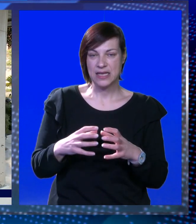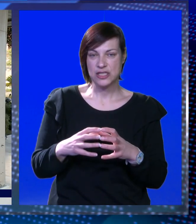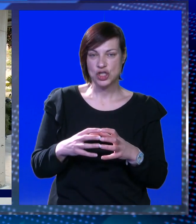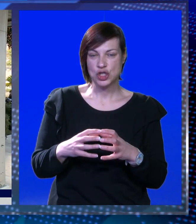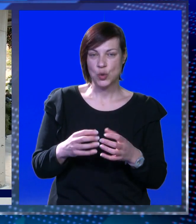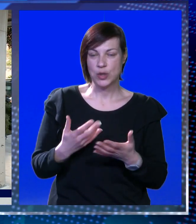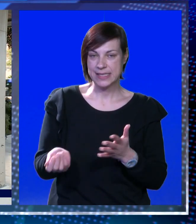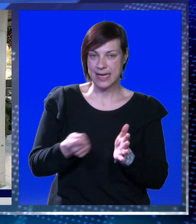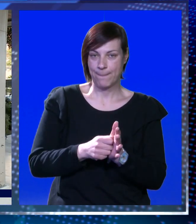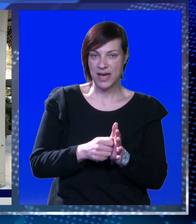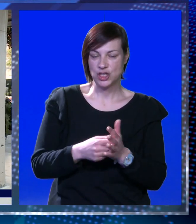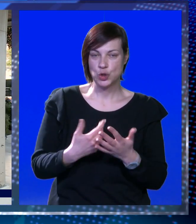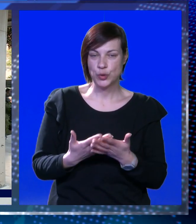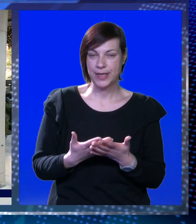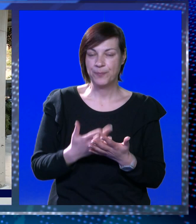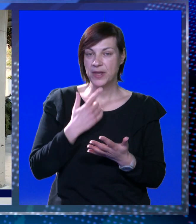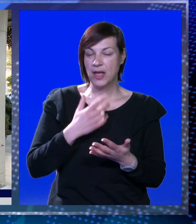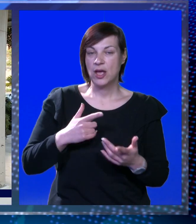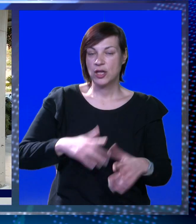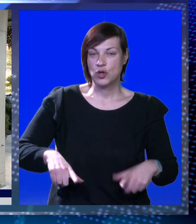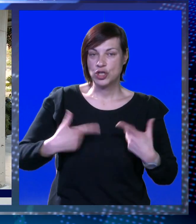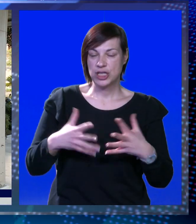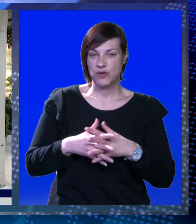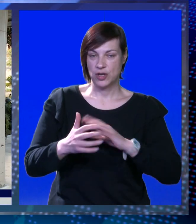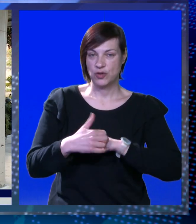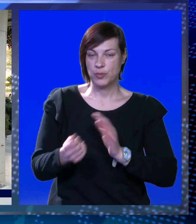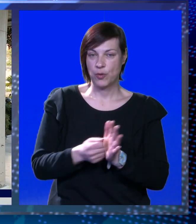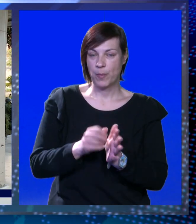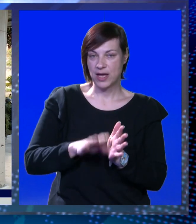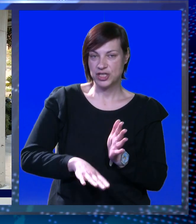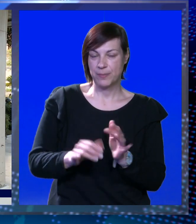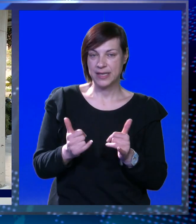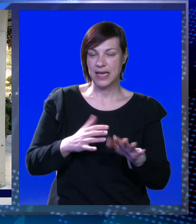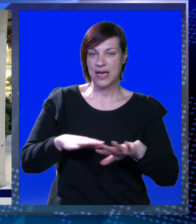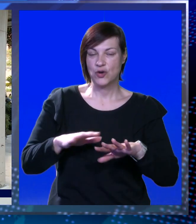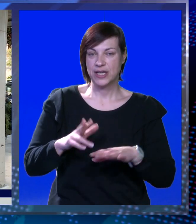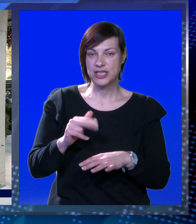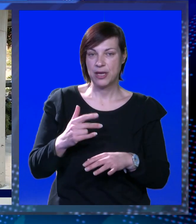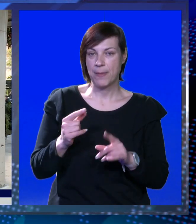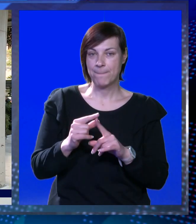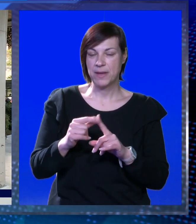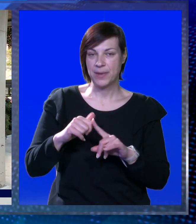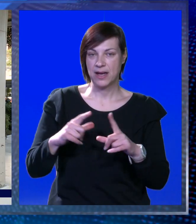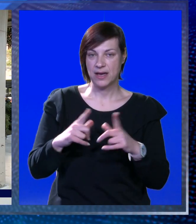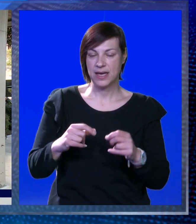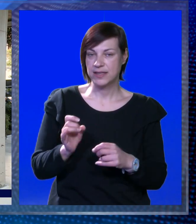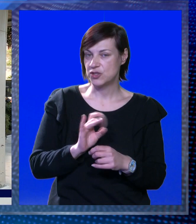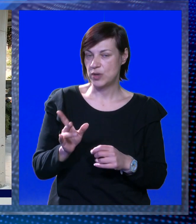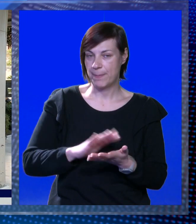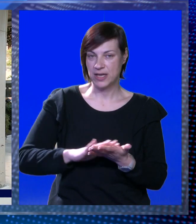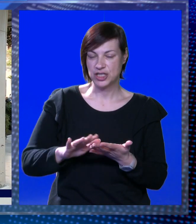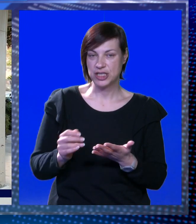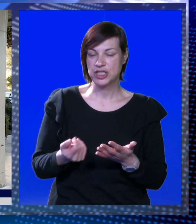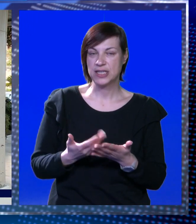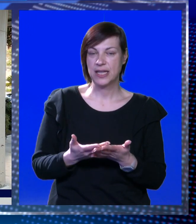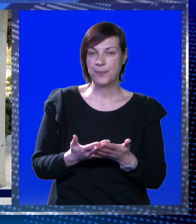ulazak u zonu se i naplaćuje. Onaj ko živi u gradu Dubrovniku normalno plaća manje, ili ako je građan i nima PPK karticu ne plaća ništa,